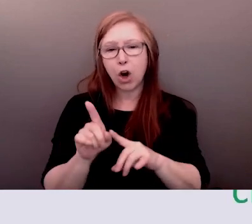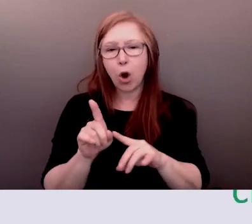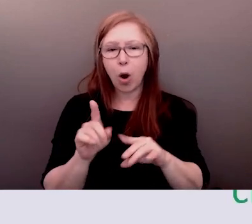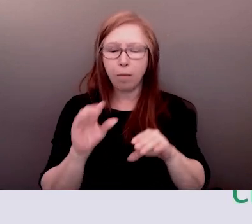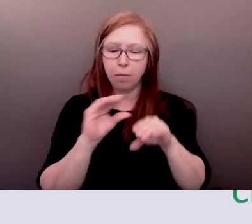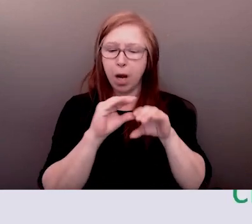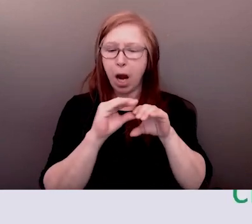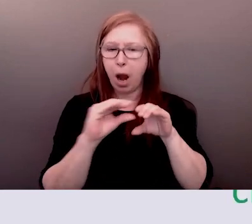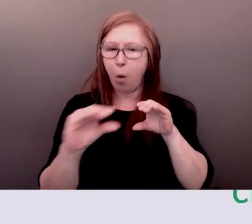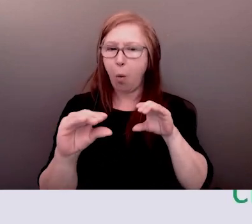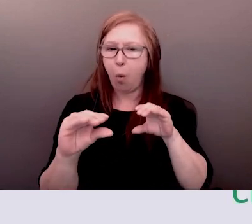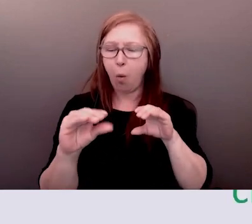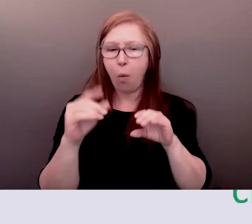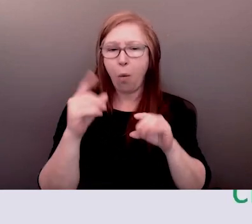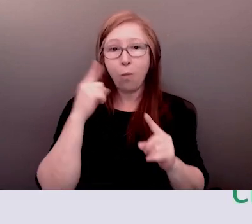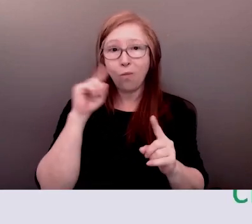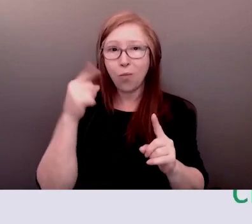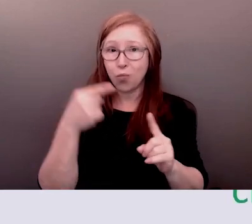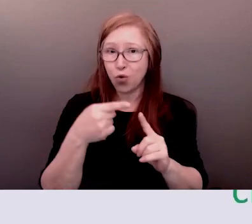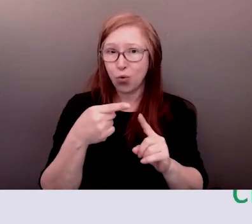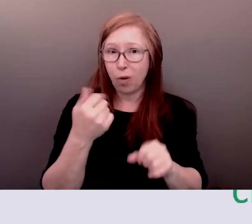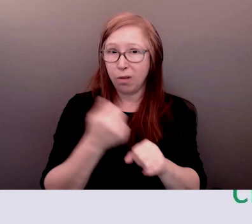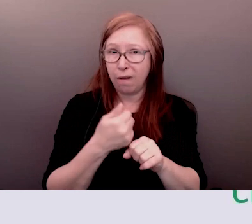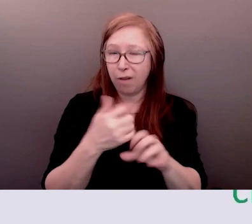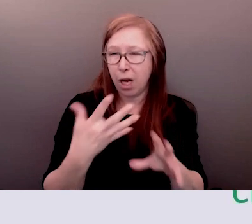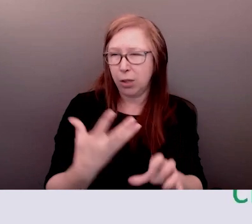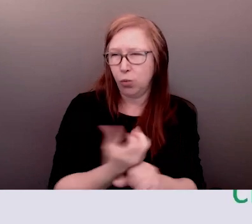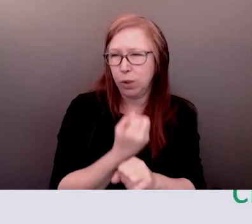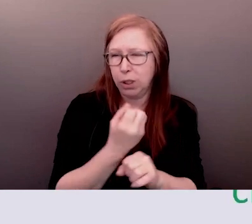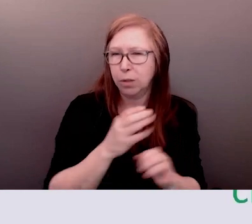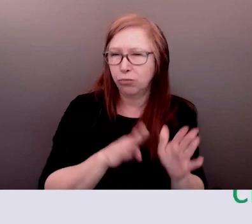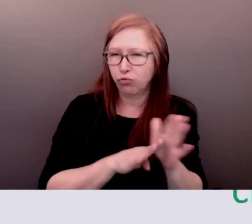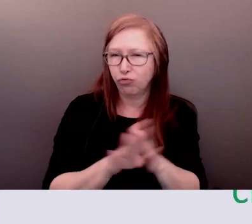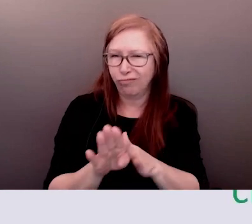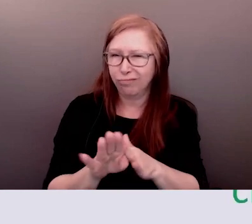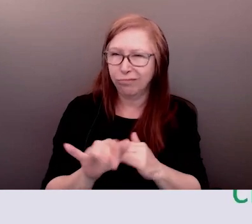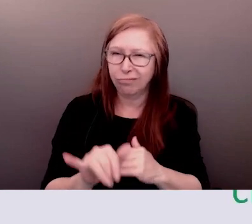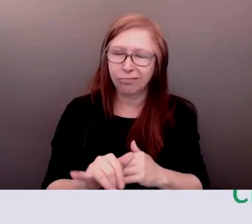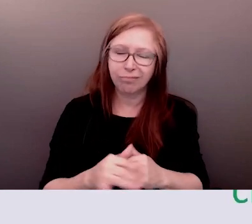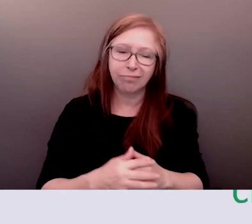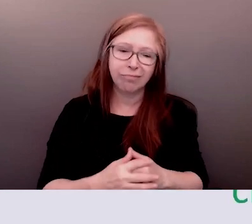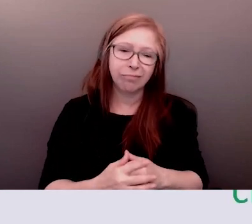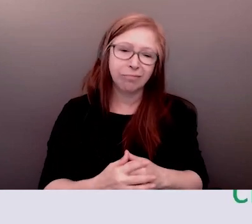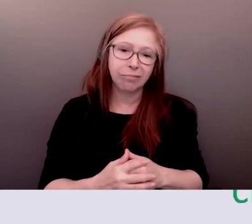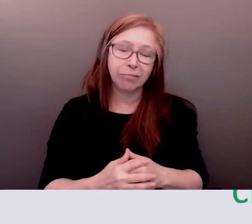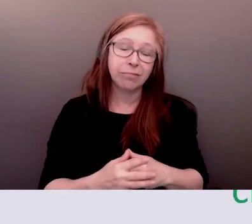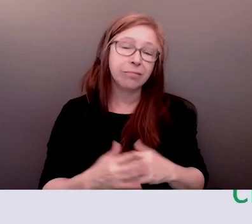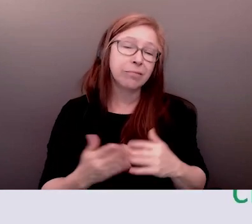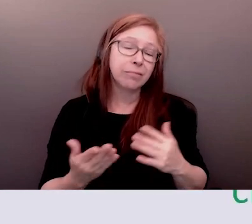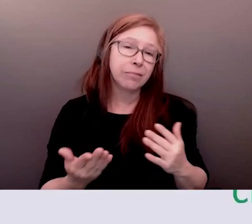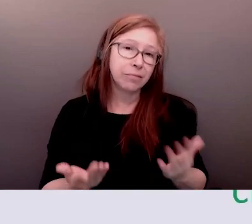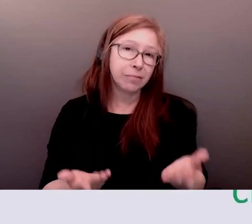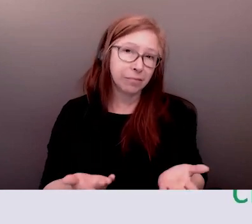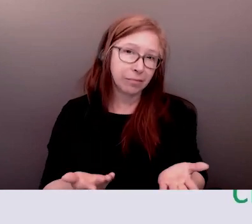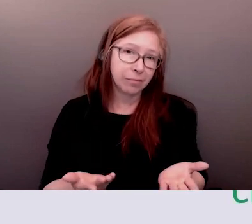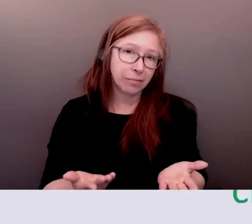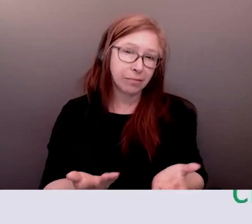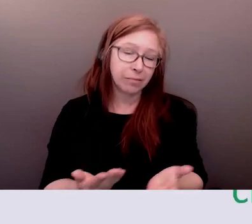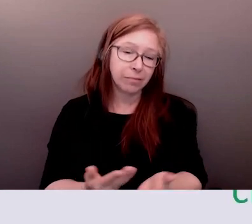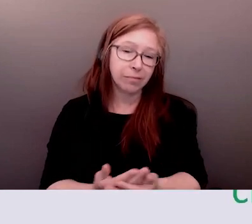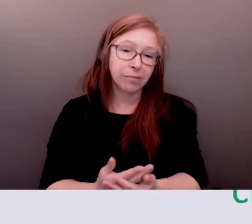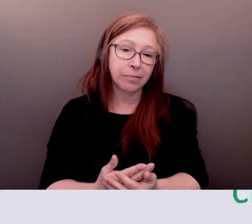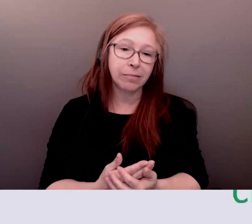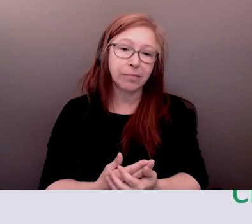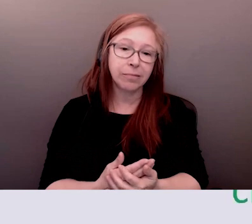cette mise en situation je vis un chamboulement lorsque vous pensez à ces médailles plus vous écoutez ces parties de vous-même